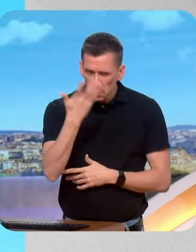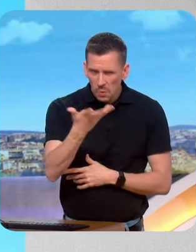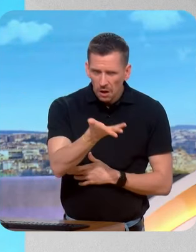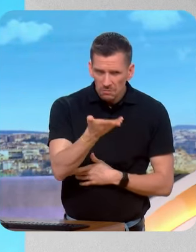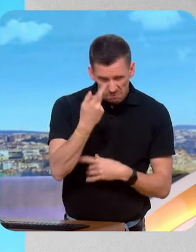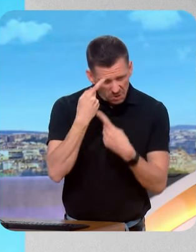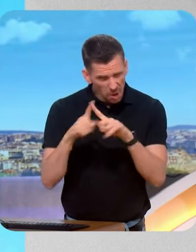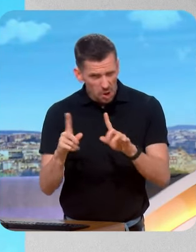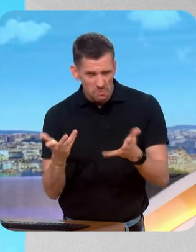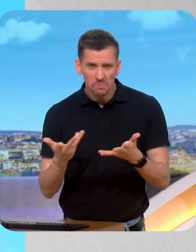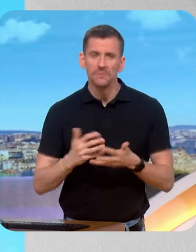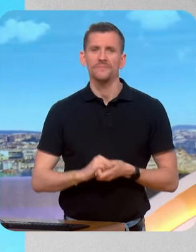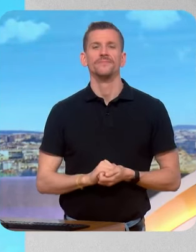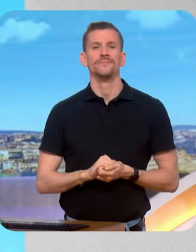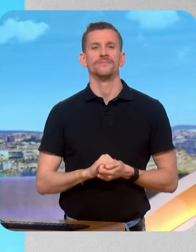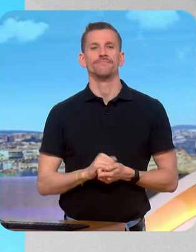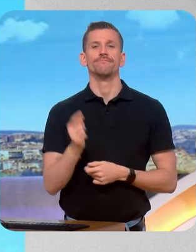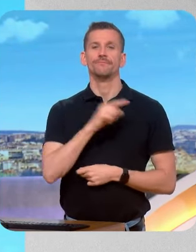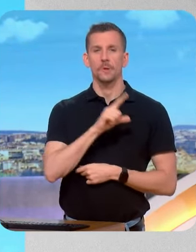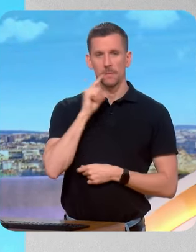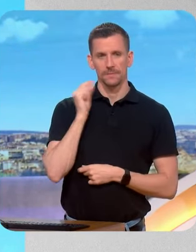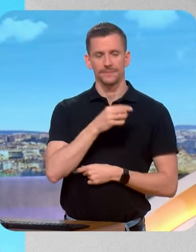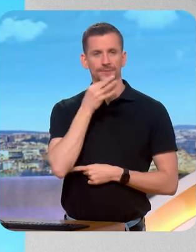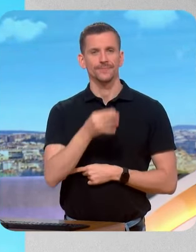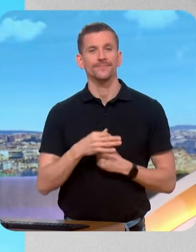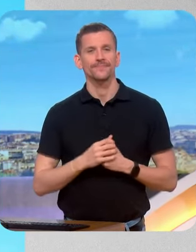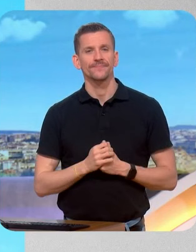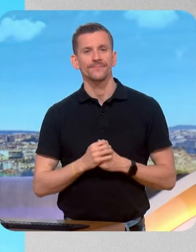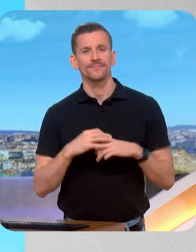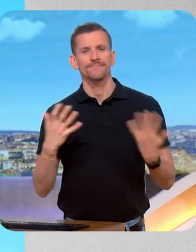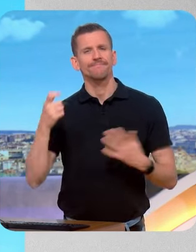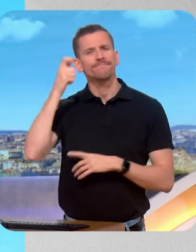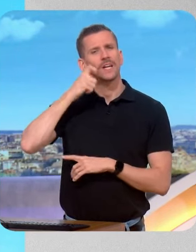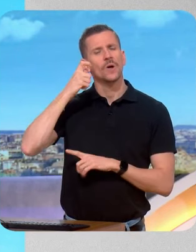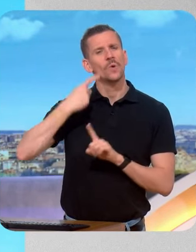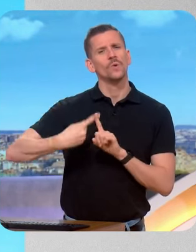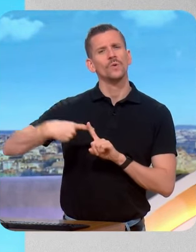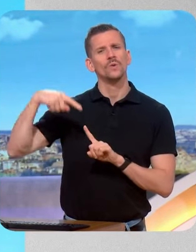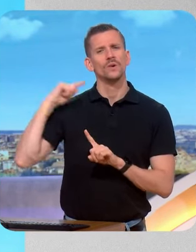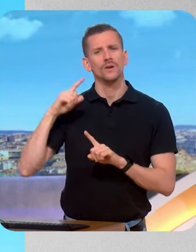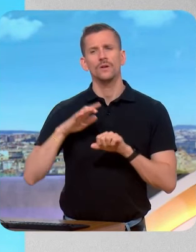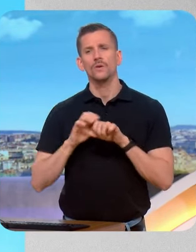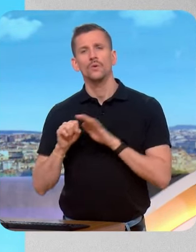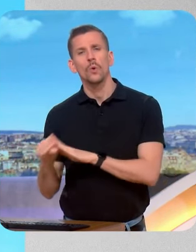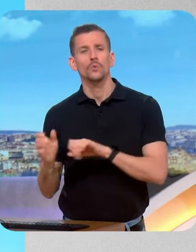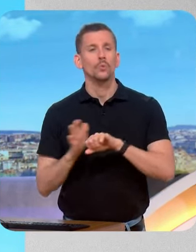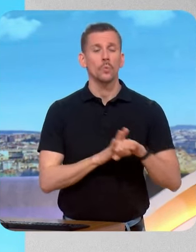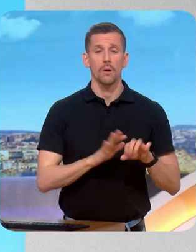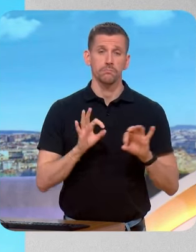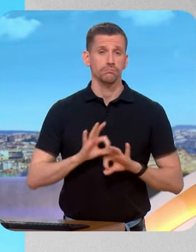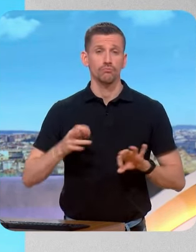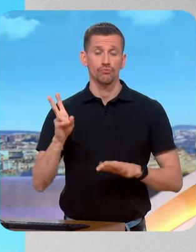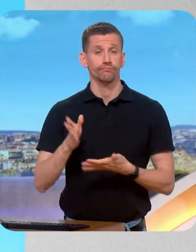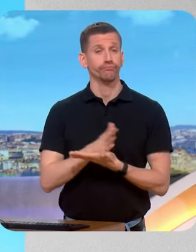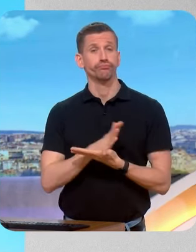de retrouver au fond ce qui était l'inspiration du Macronisme. ce n pas en mettant des coups de barre à droite ou des coups de barre à gauche qu'on règle les problèmes des Français.